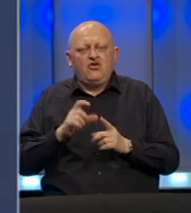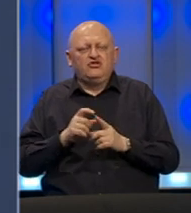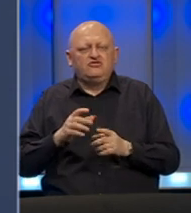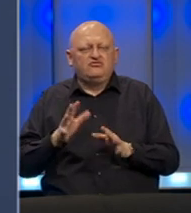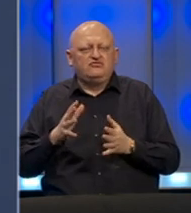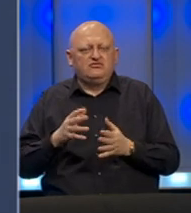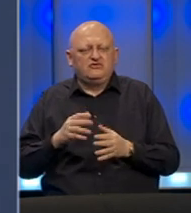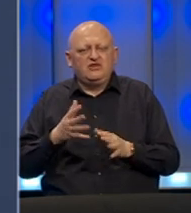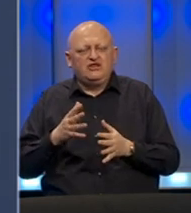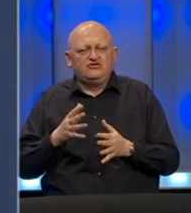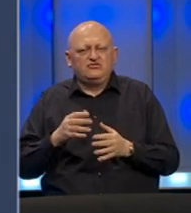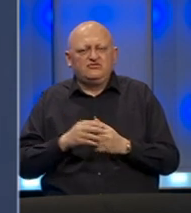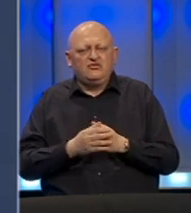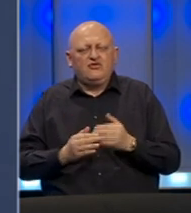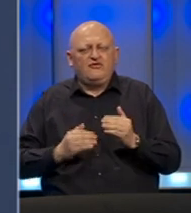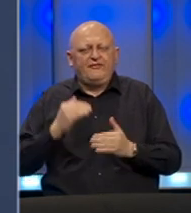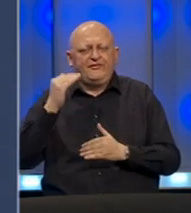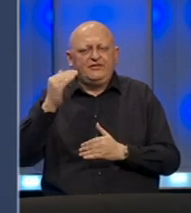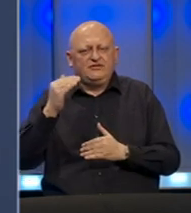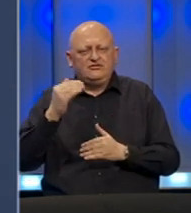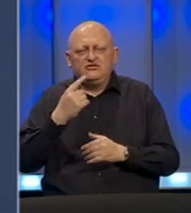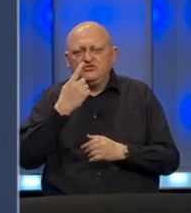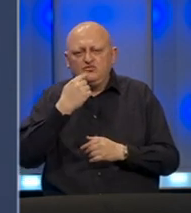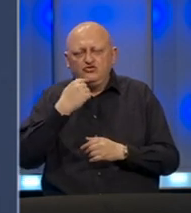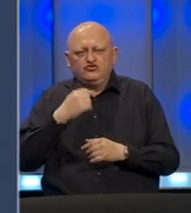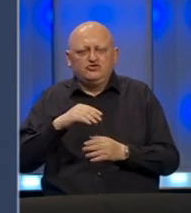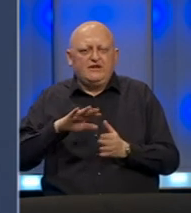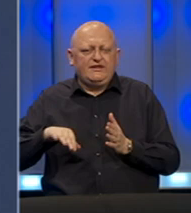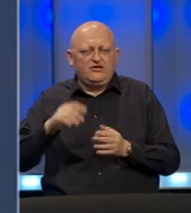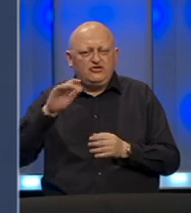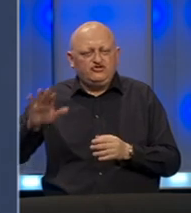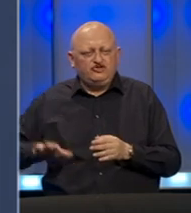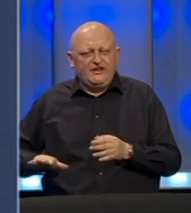nešto više muškaraca nego žena.